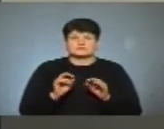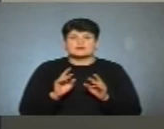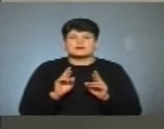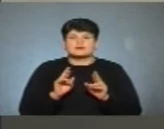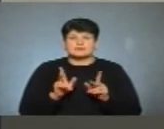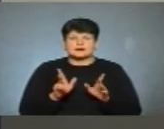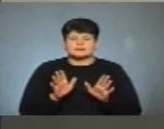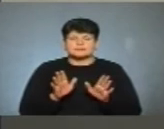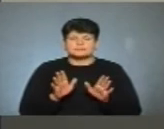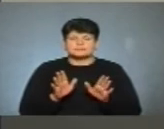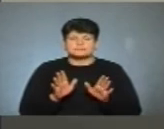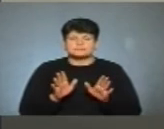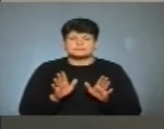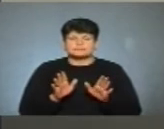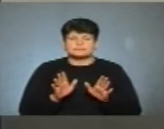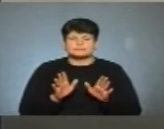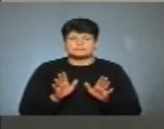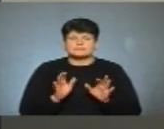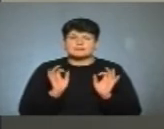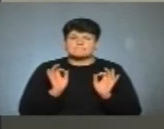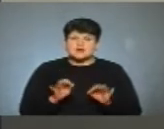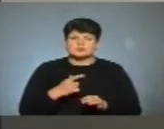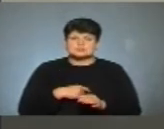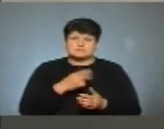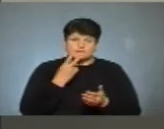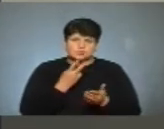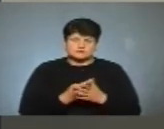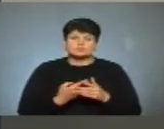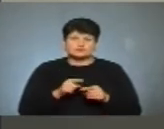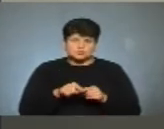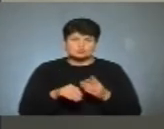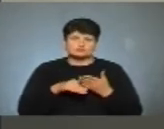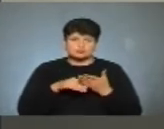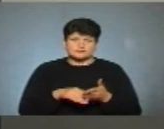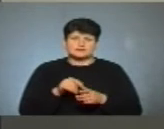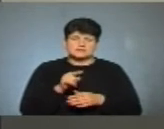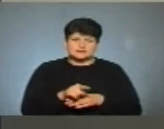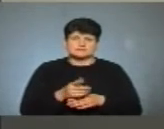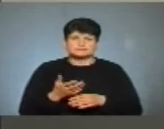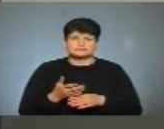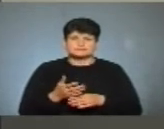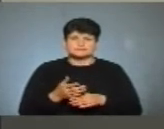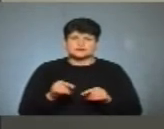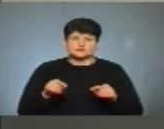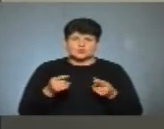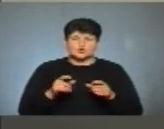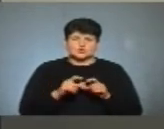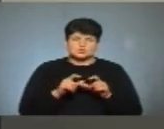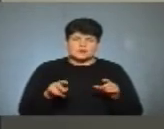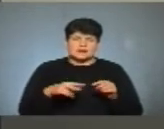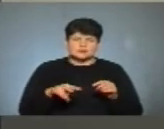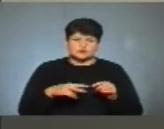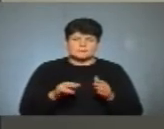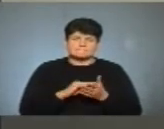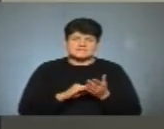як правильно себе показати. Тому в цьому допомагають їм, там створена студія літературна,